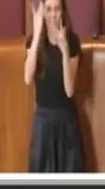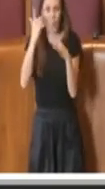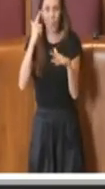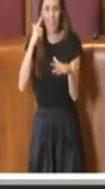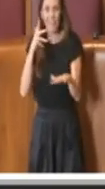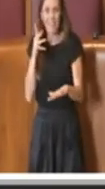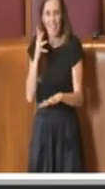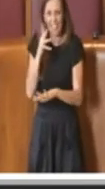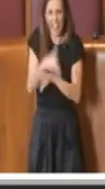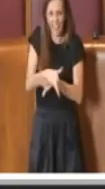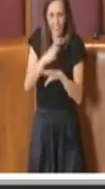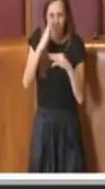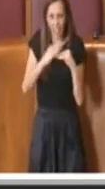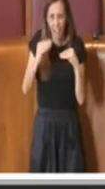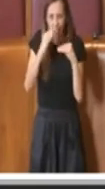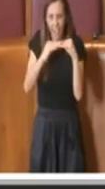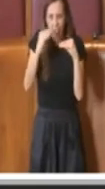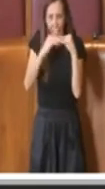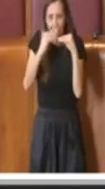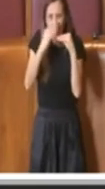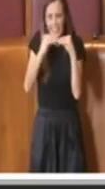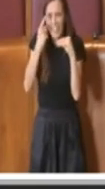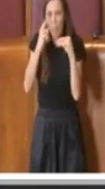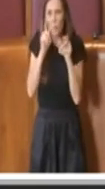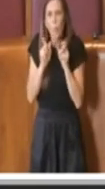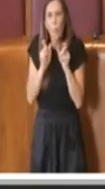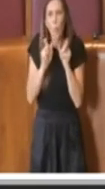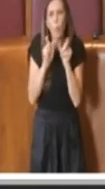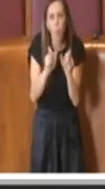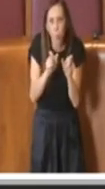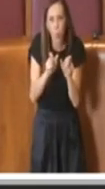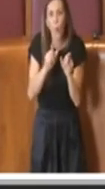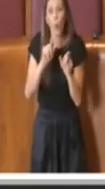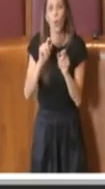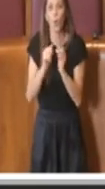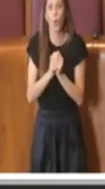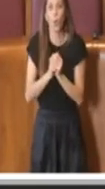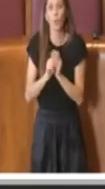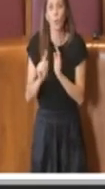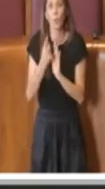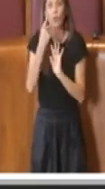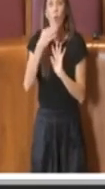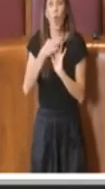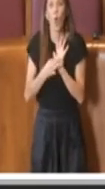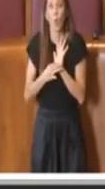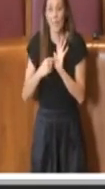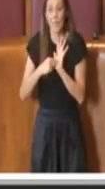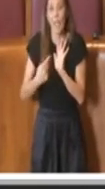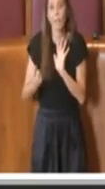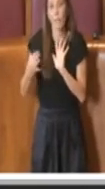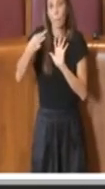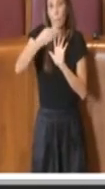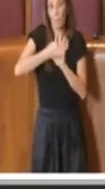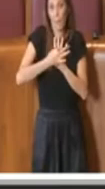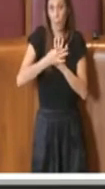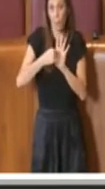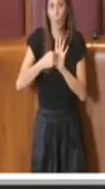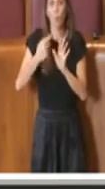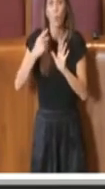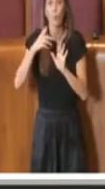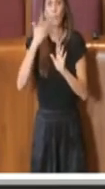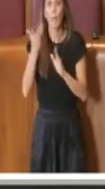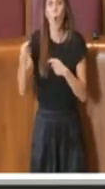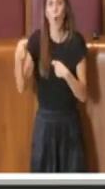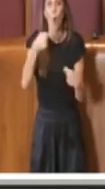immobili, soprattutto la normativa mette al primo punto quelli privati, quindi condomini, quindi